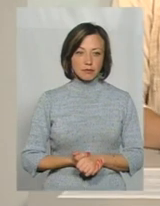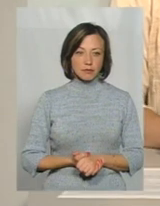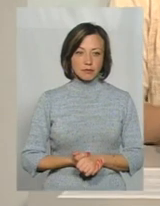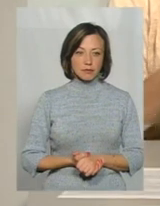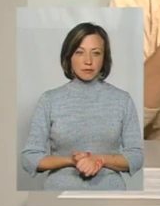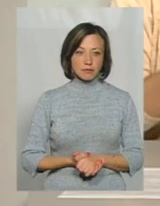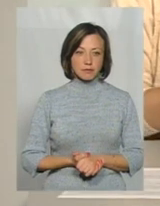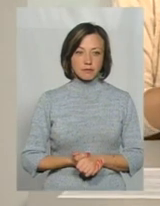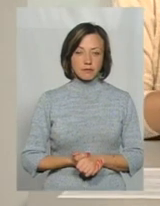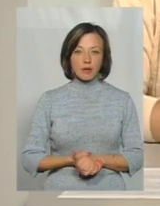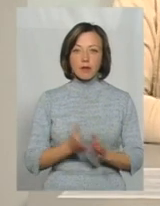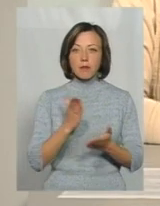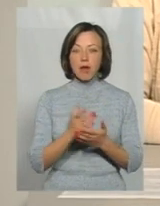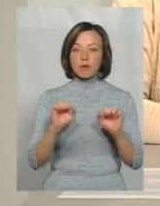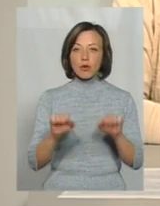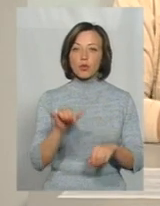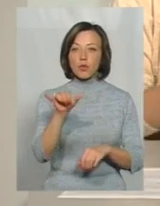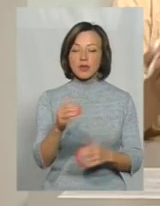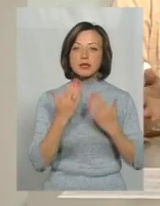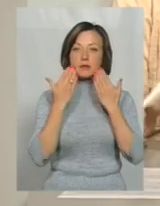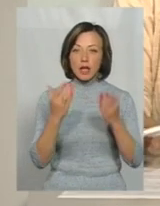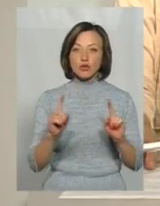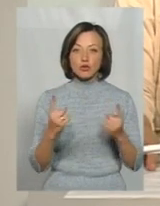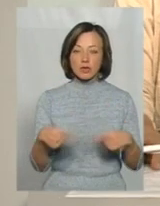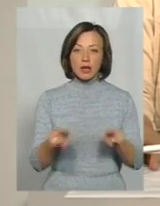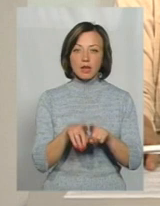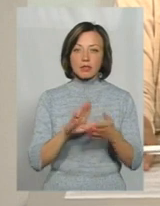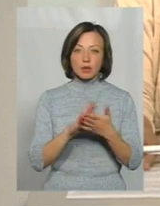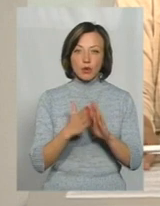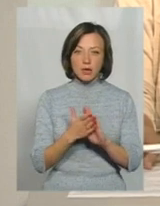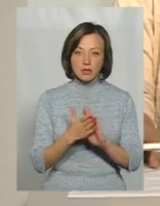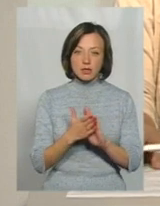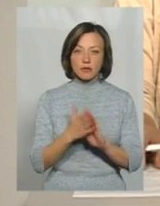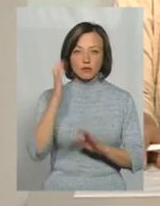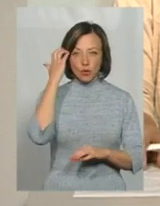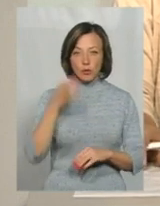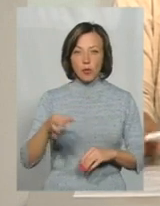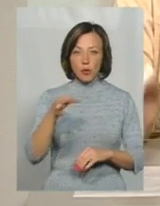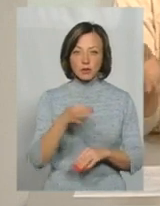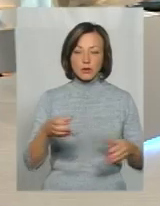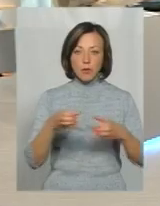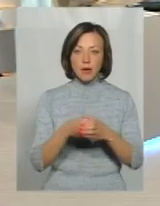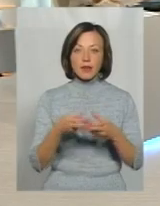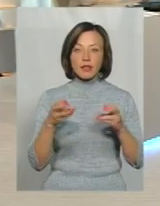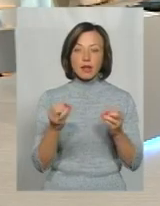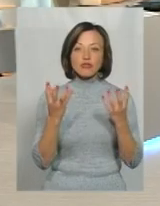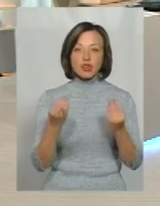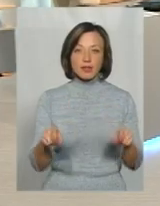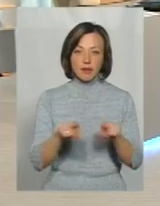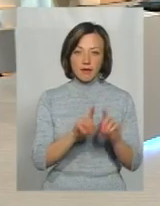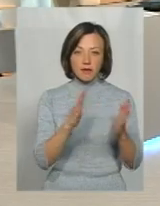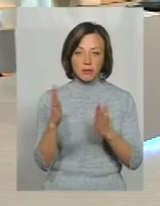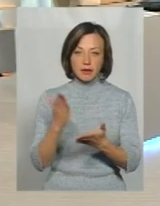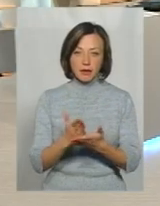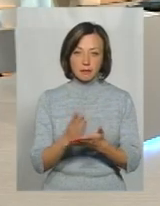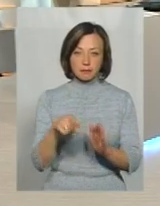Пані Ольгу, маємо нагоду вас сьогодні запитати, чому така ситуація склалась в Чорноострівській громаді і де ще такі випадки